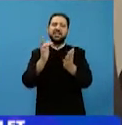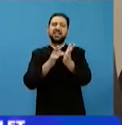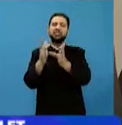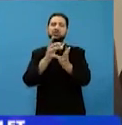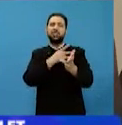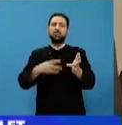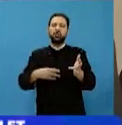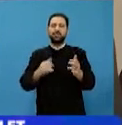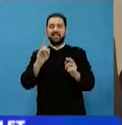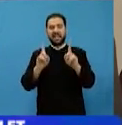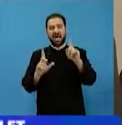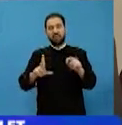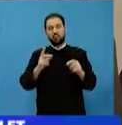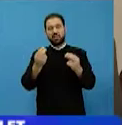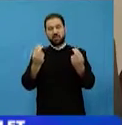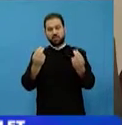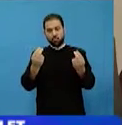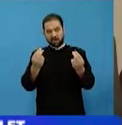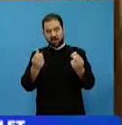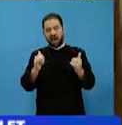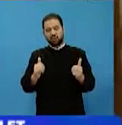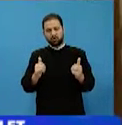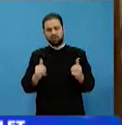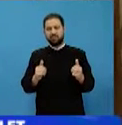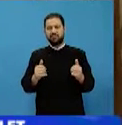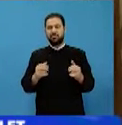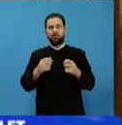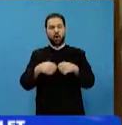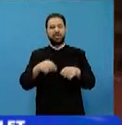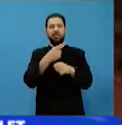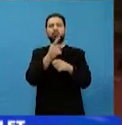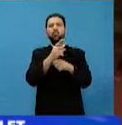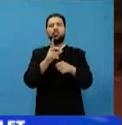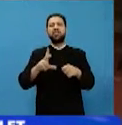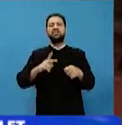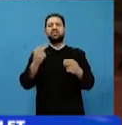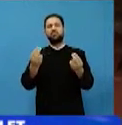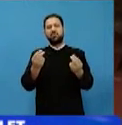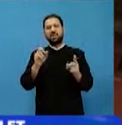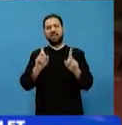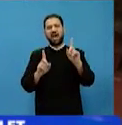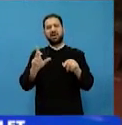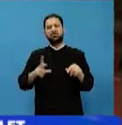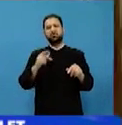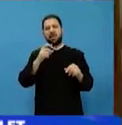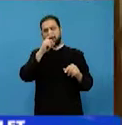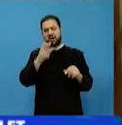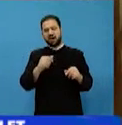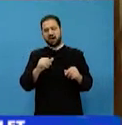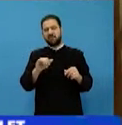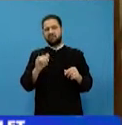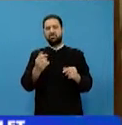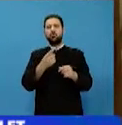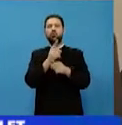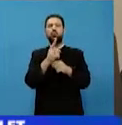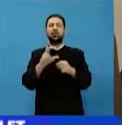lucrurile din jurul nostru sunt bune. Dacă noi suntem răi, atunci toate lucrurile din jurul nostru sunt rele. Părintele Arsenie Boca avea o